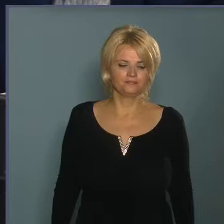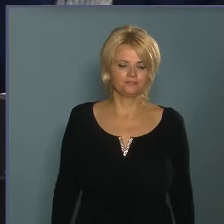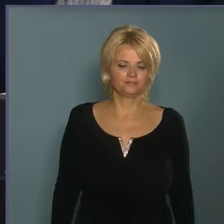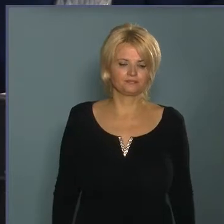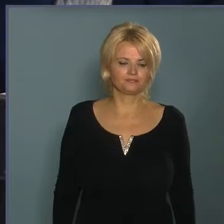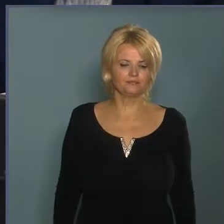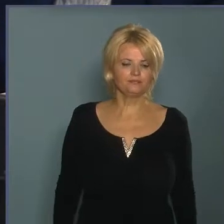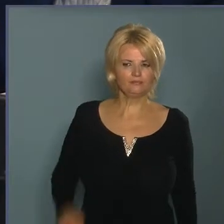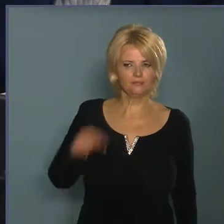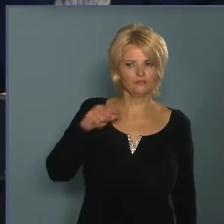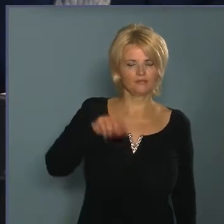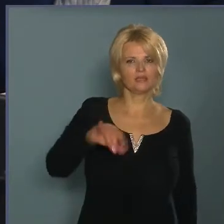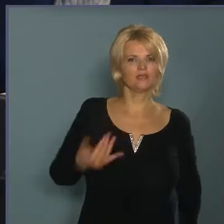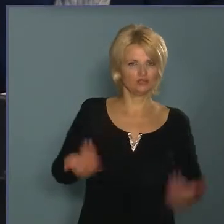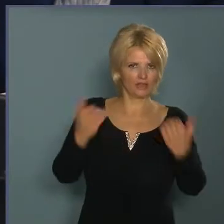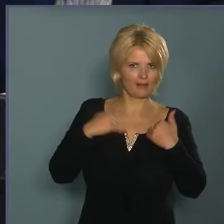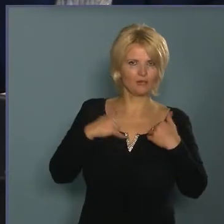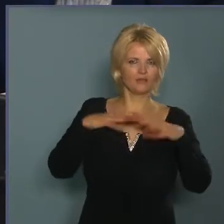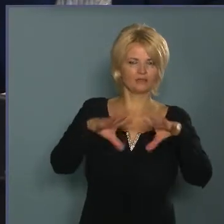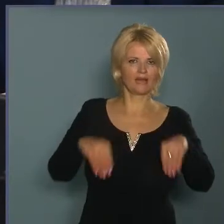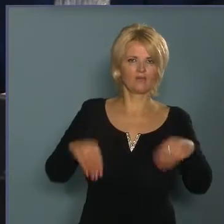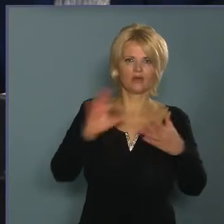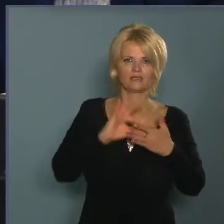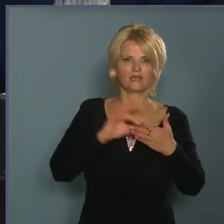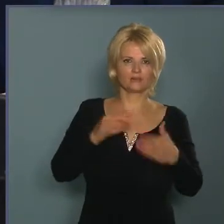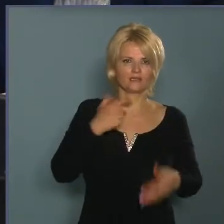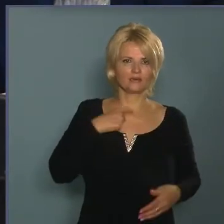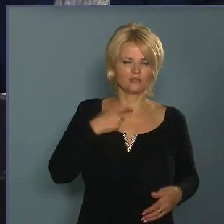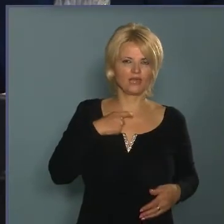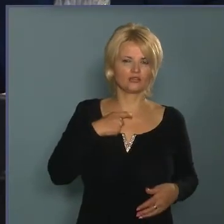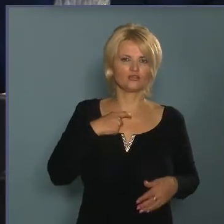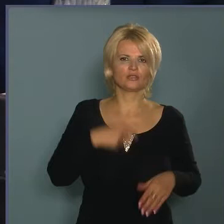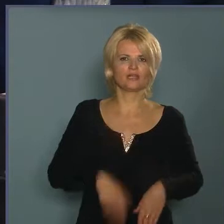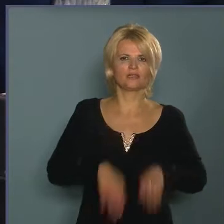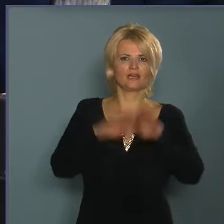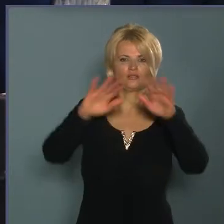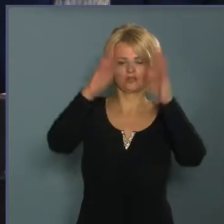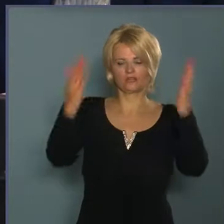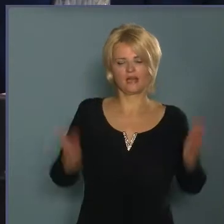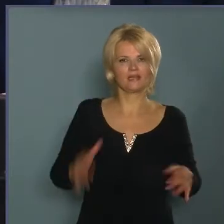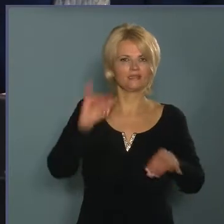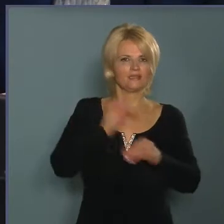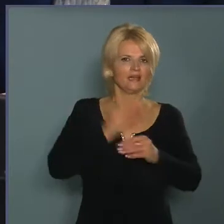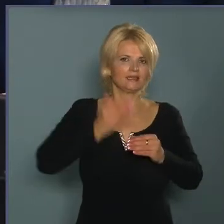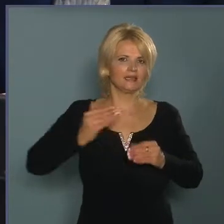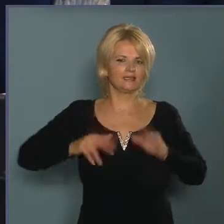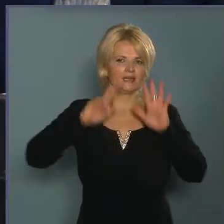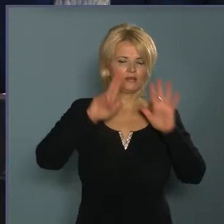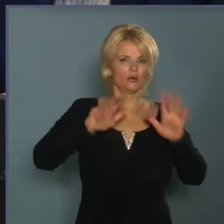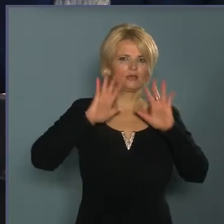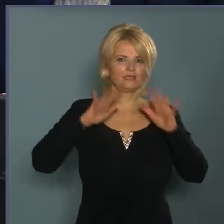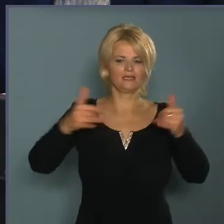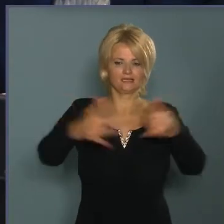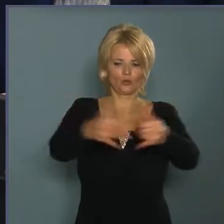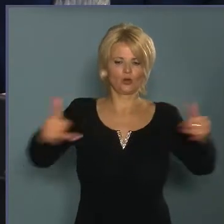Ehhez is hozzájárult a társasház írásbeli szavazással. Hetent egyébként 8-10